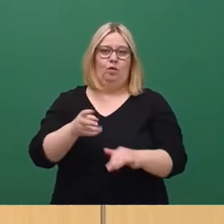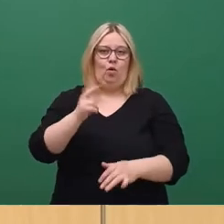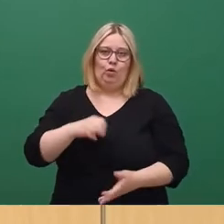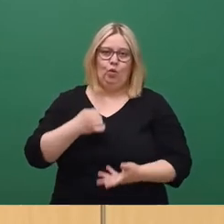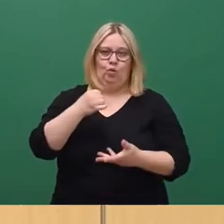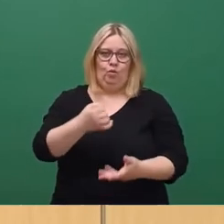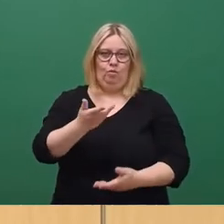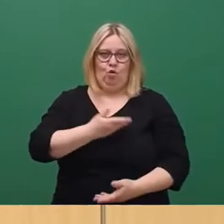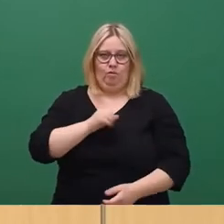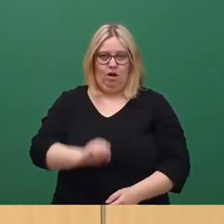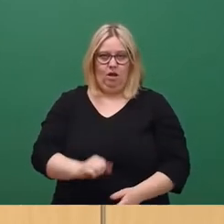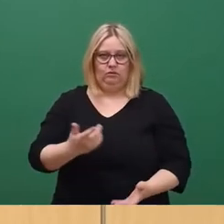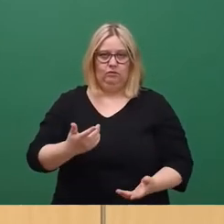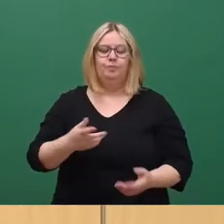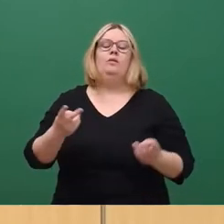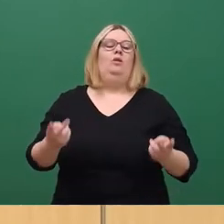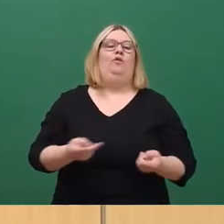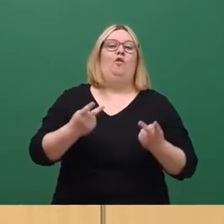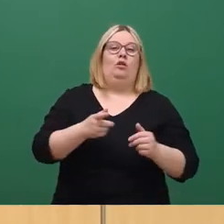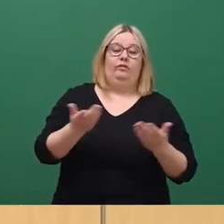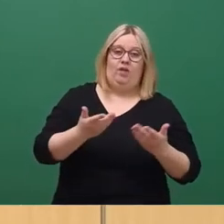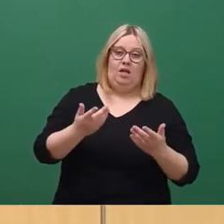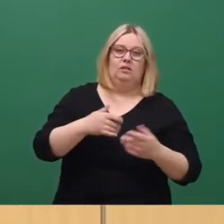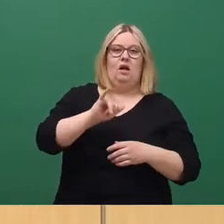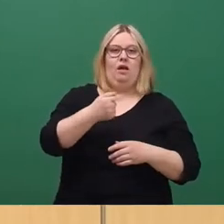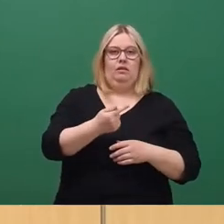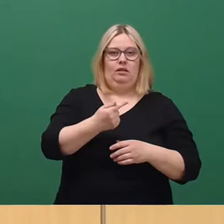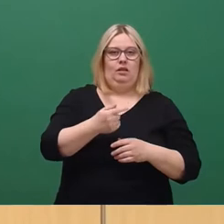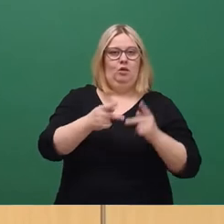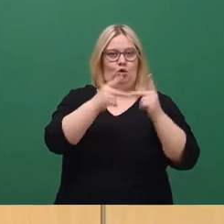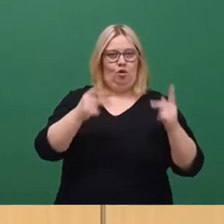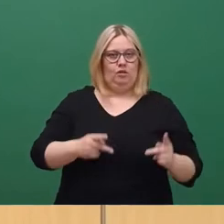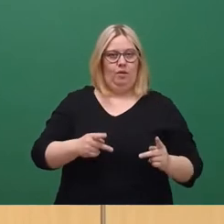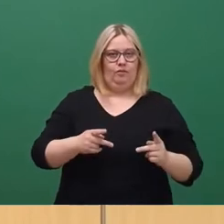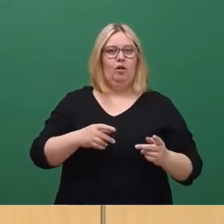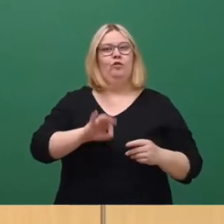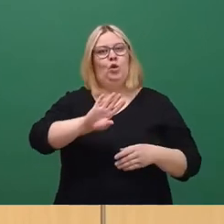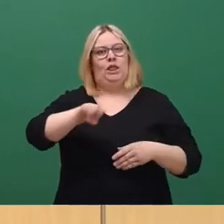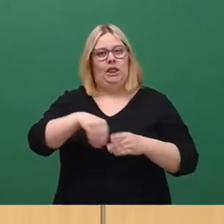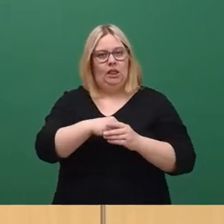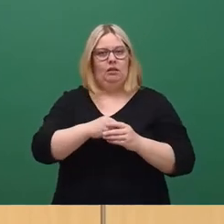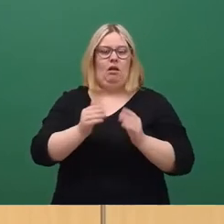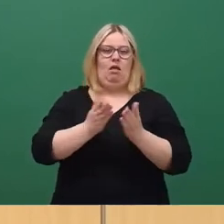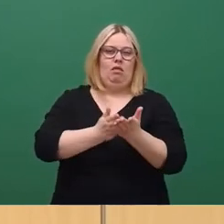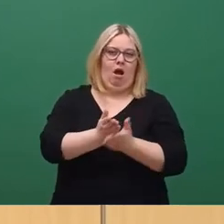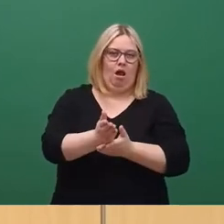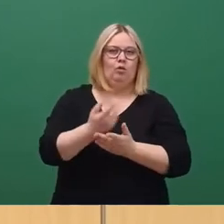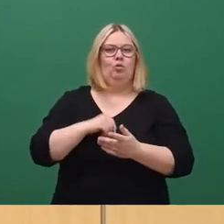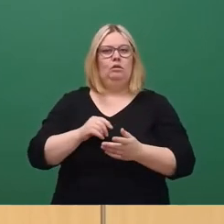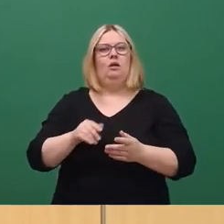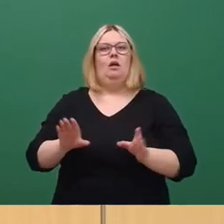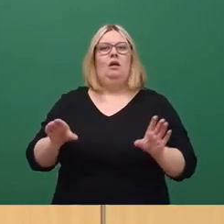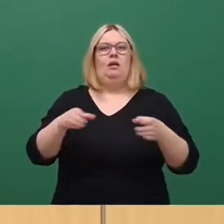Gefördert wird die Erstellung von IT-basierten Konzepten für eine integrierte, nachhaltige und gemeinwohlorientierte